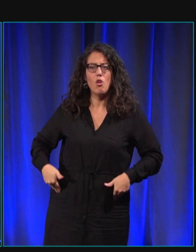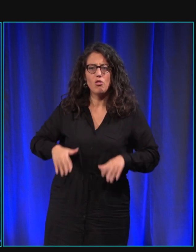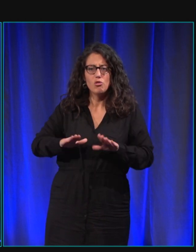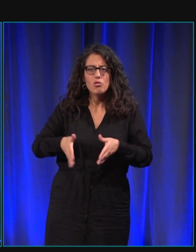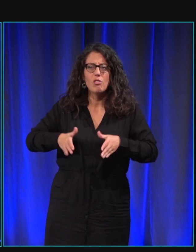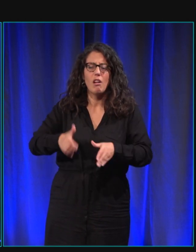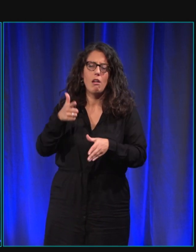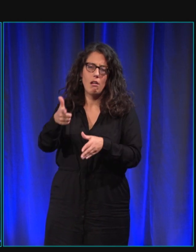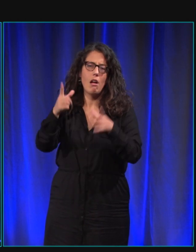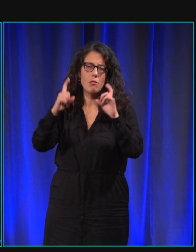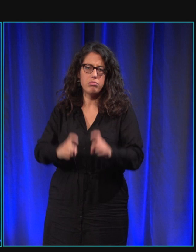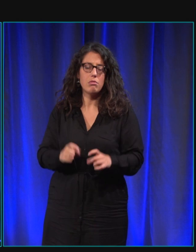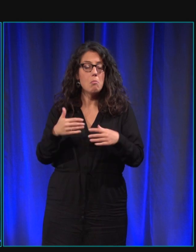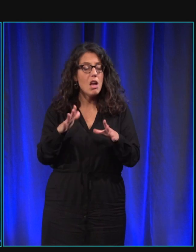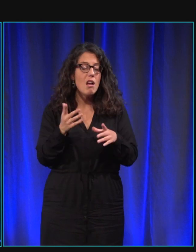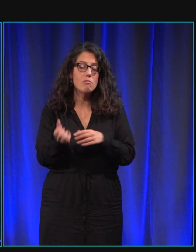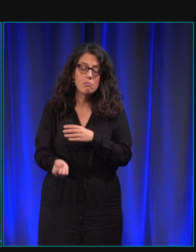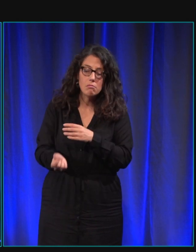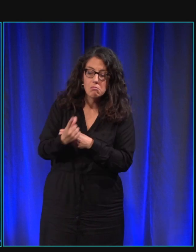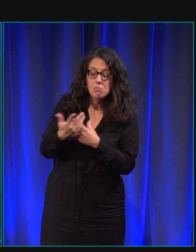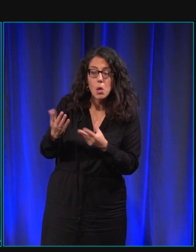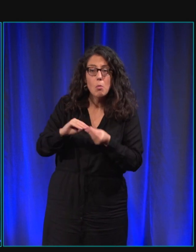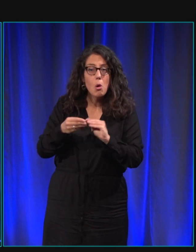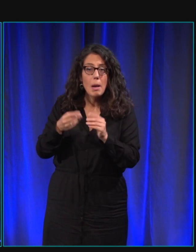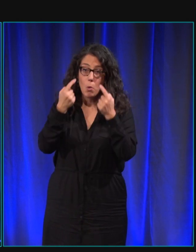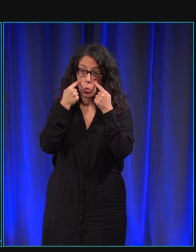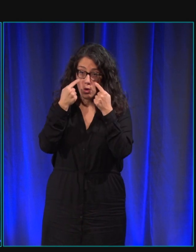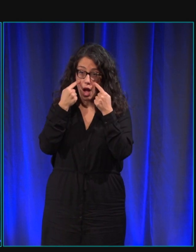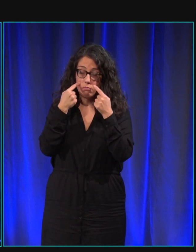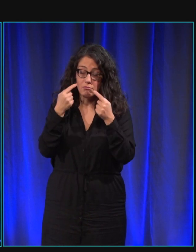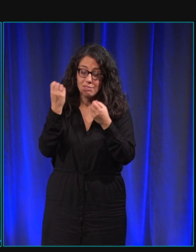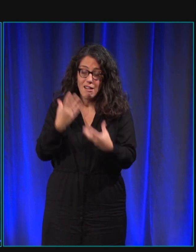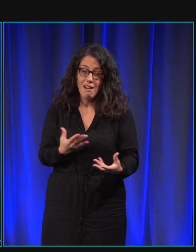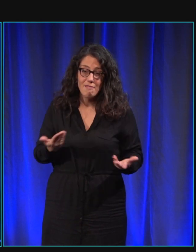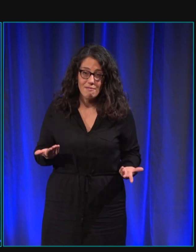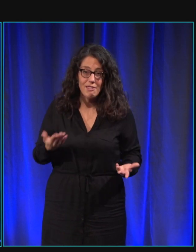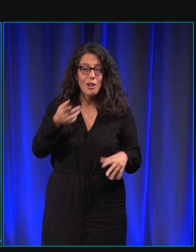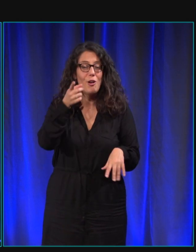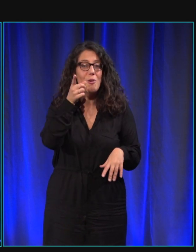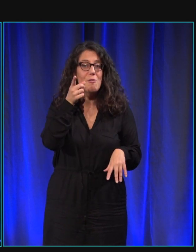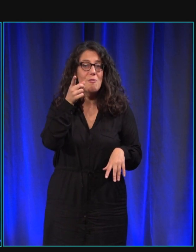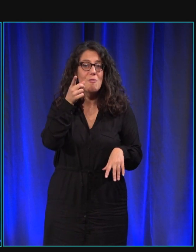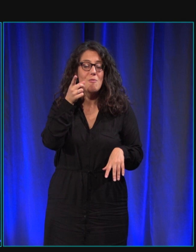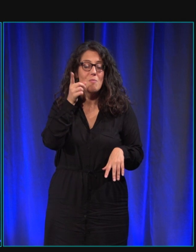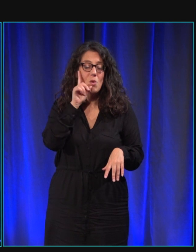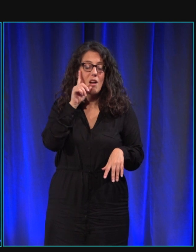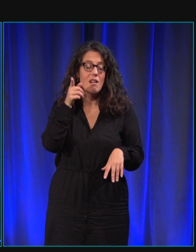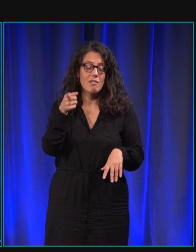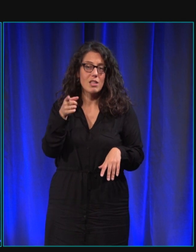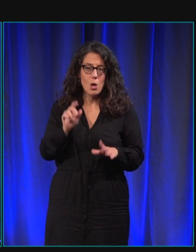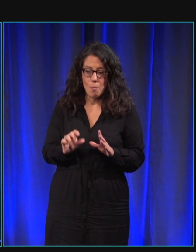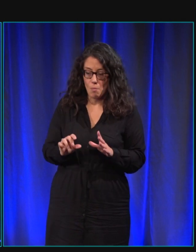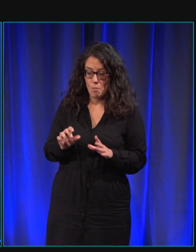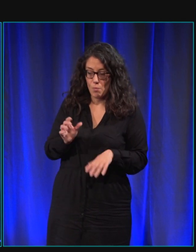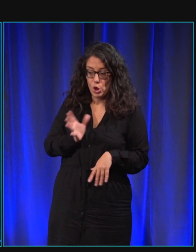on a quelques problèmes des fois des chiens qui ont des problèmes oculaires parce que quand ils sont dans leur premier mois